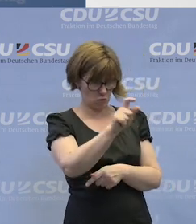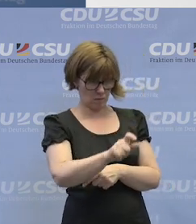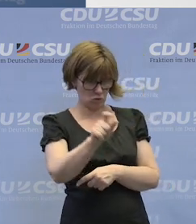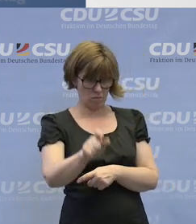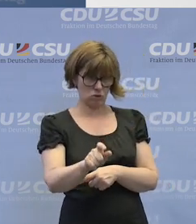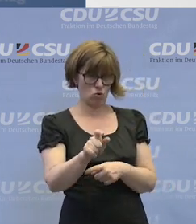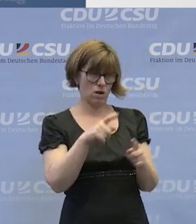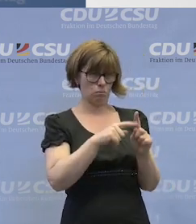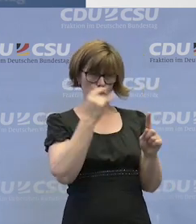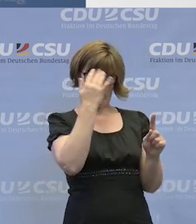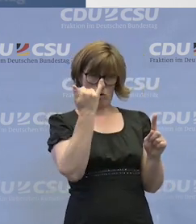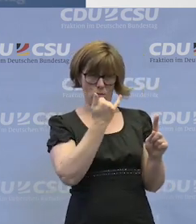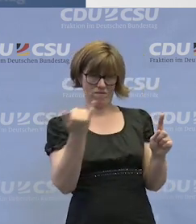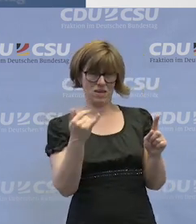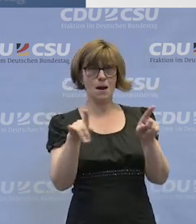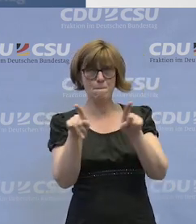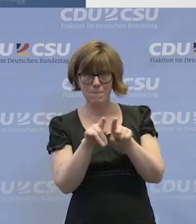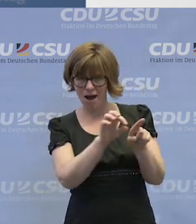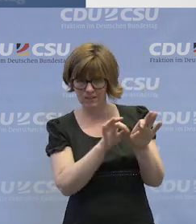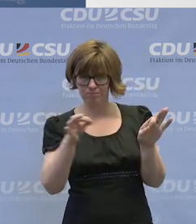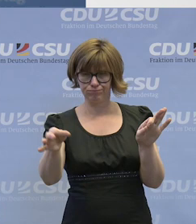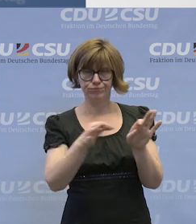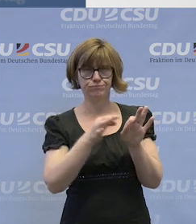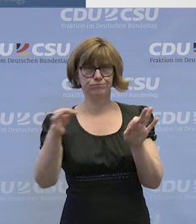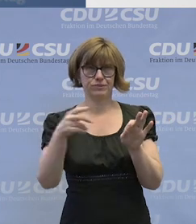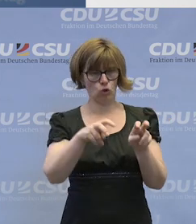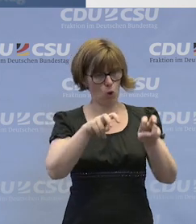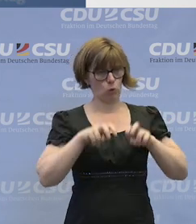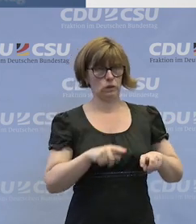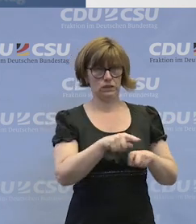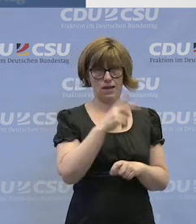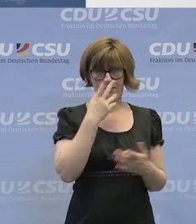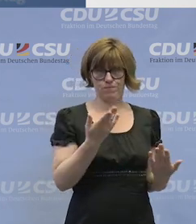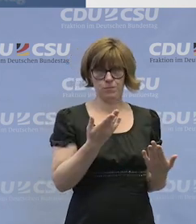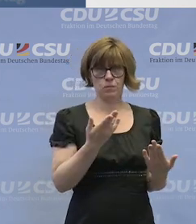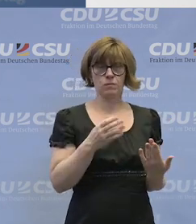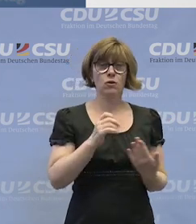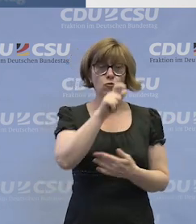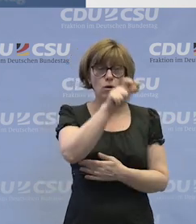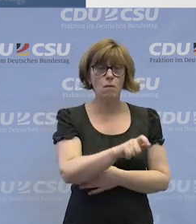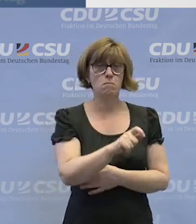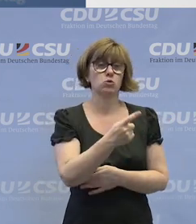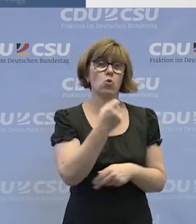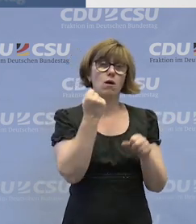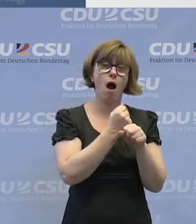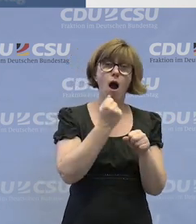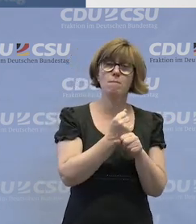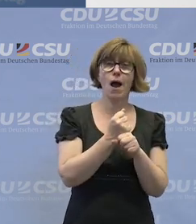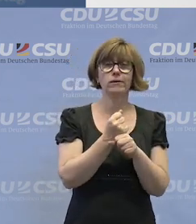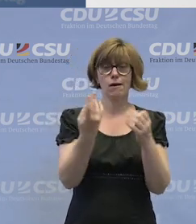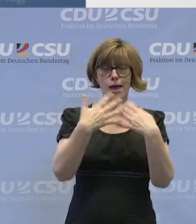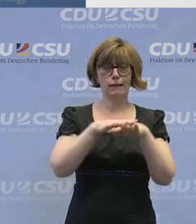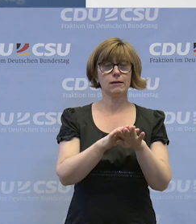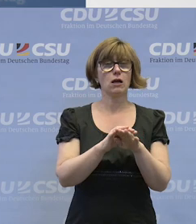sollten bei der Frage nach dem passenden Betätigungsfeld berücksichtigt werden. Für den einen ist die Arbeit in einer